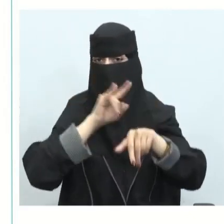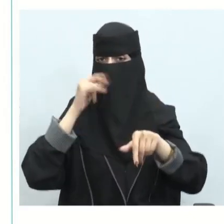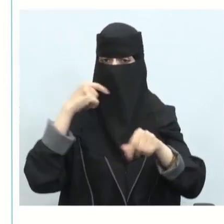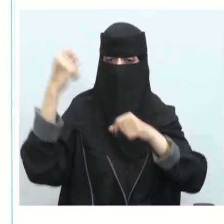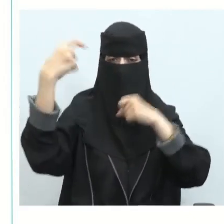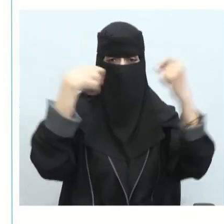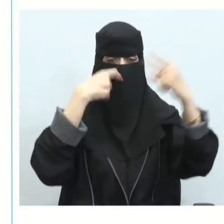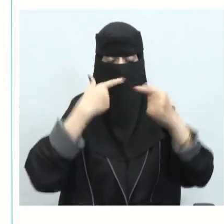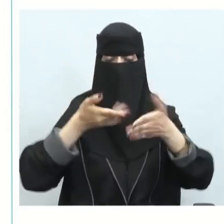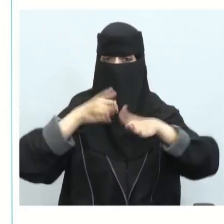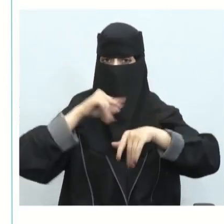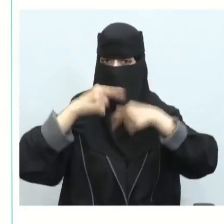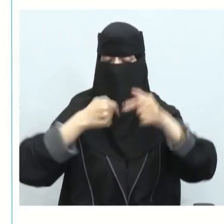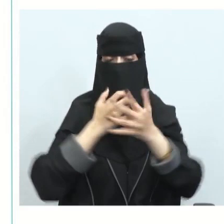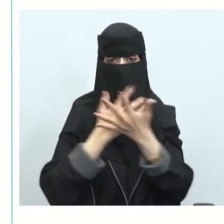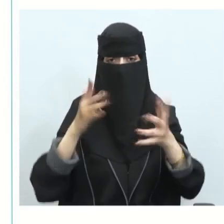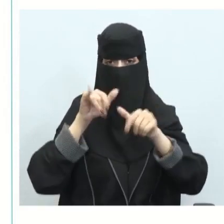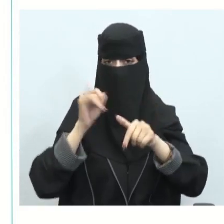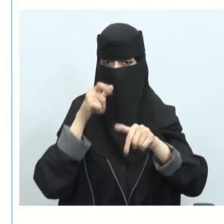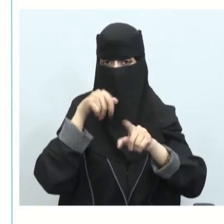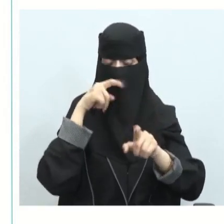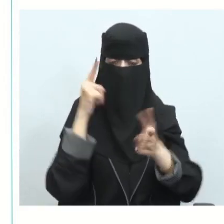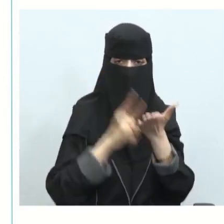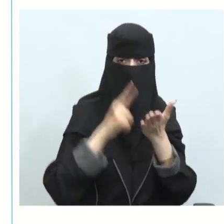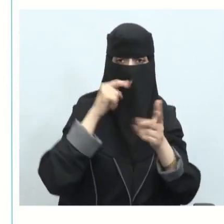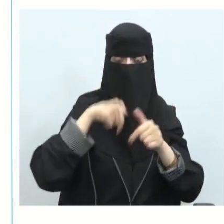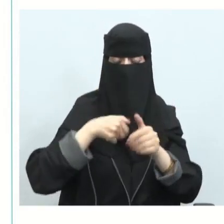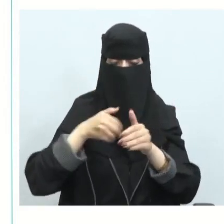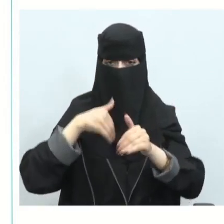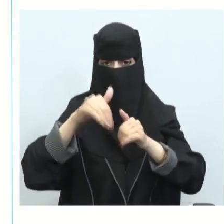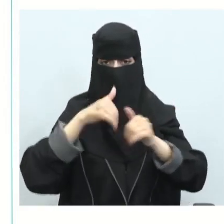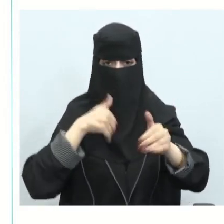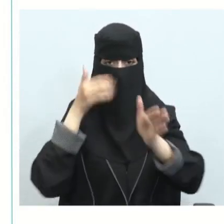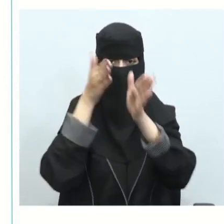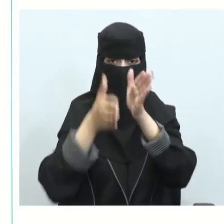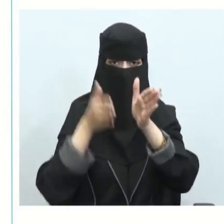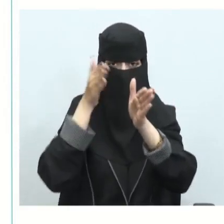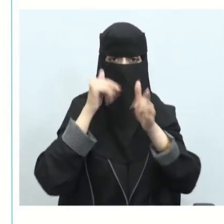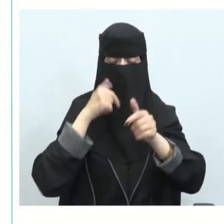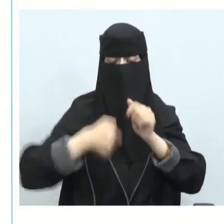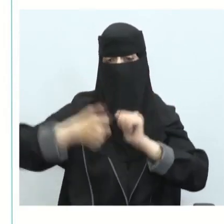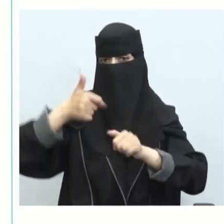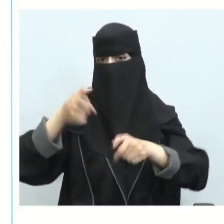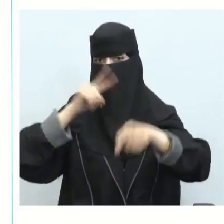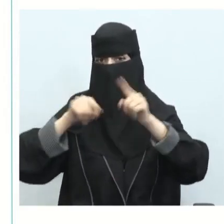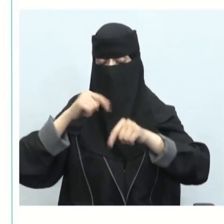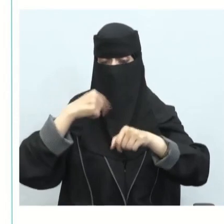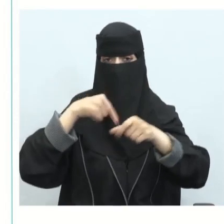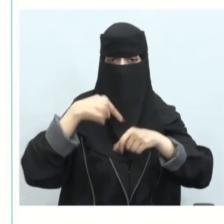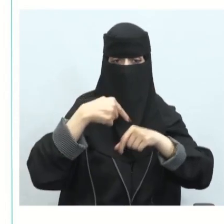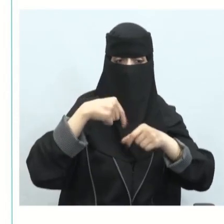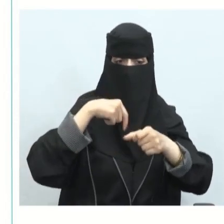انبعاثات وأيضا الكثير من الأمور التي تجعل السكك الحديدية أكثر استدامة من